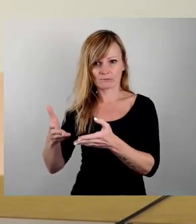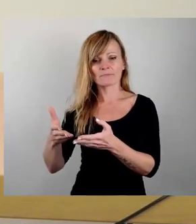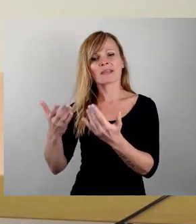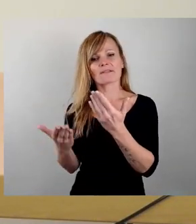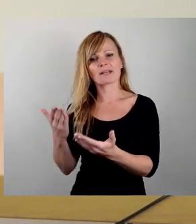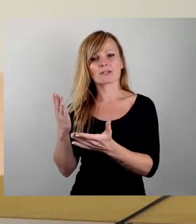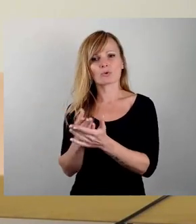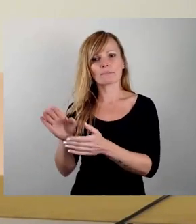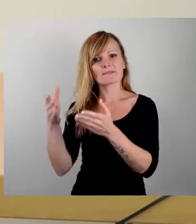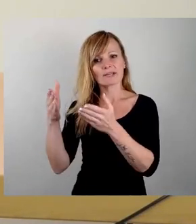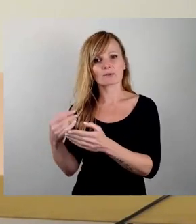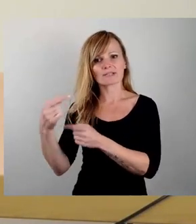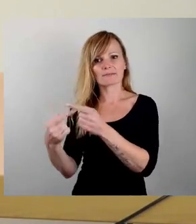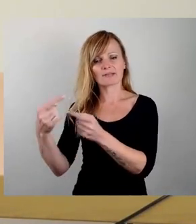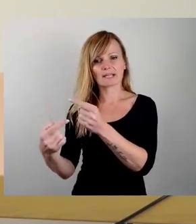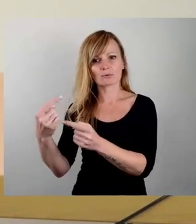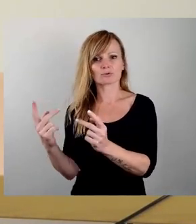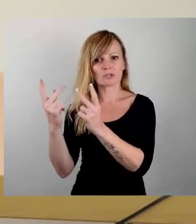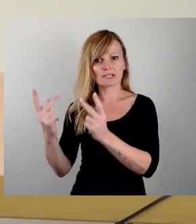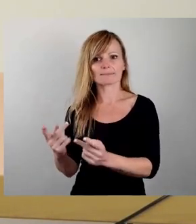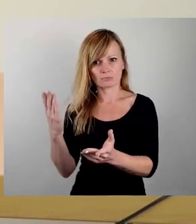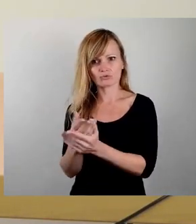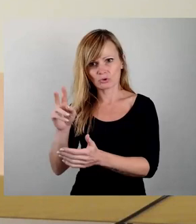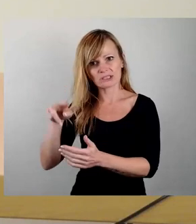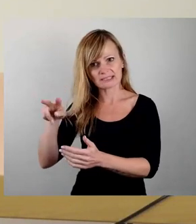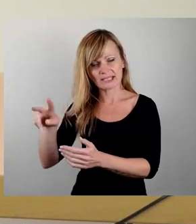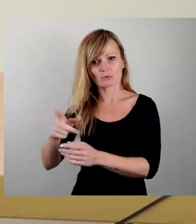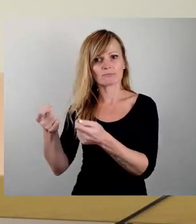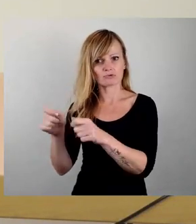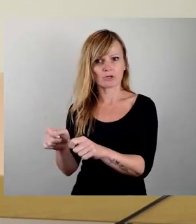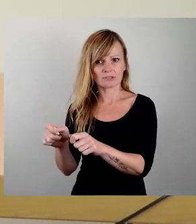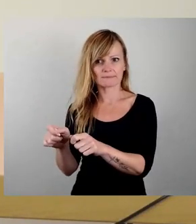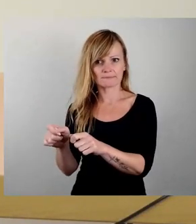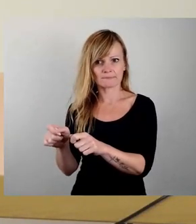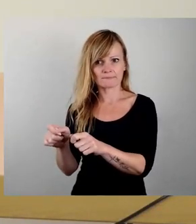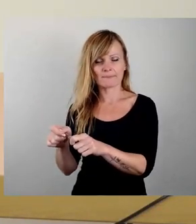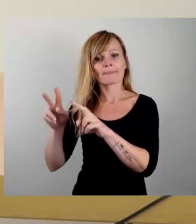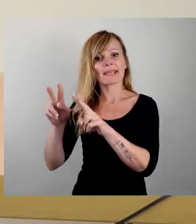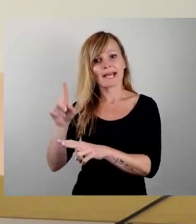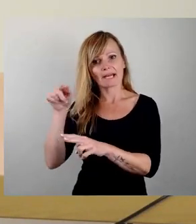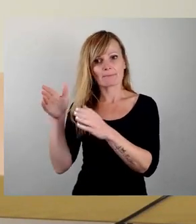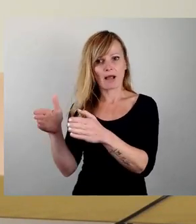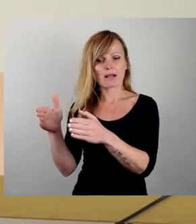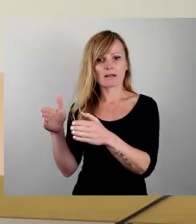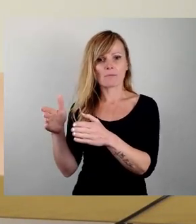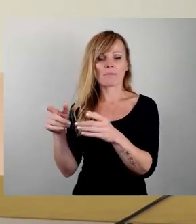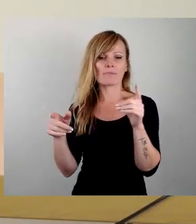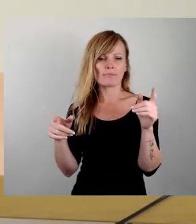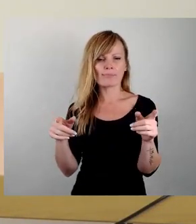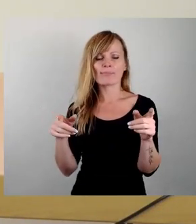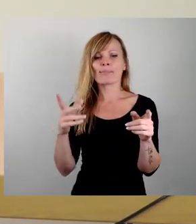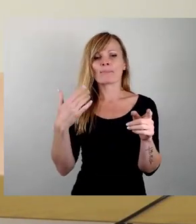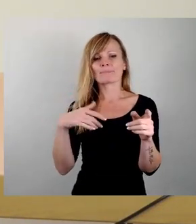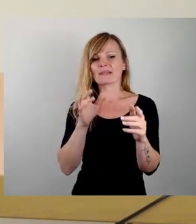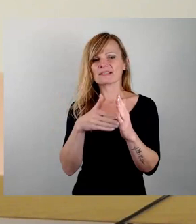Friedhofsentwicklungskonzept auch zur Kenntnis genommen und beschlossen. Bei dem Ehrenmal finden Sie das auf Seite 55